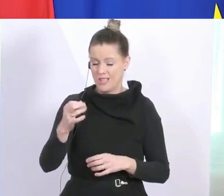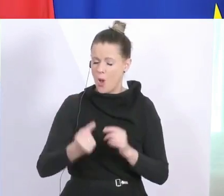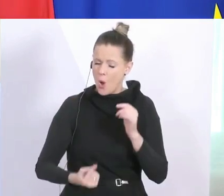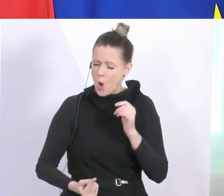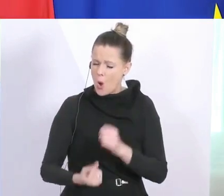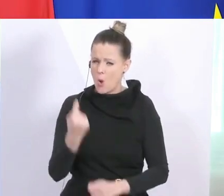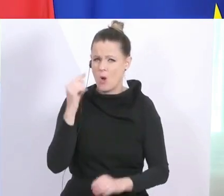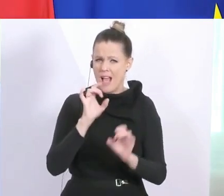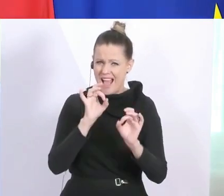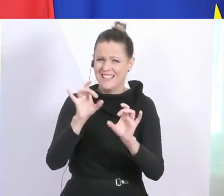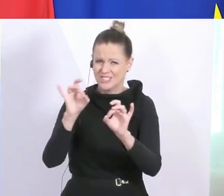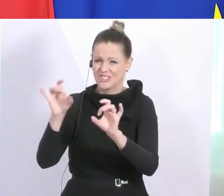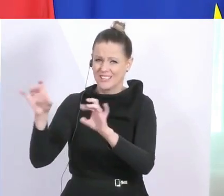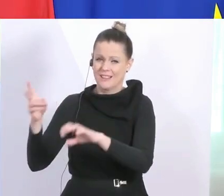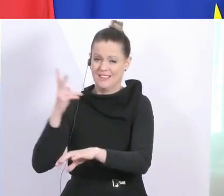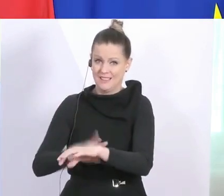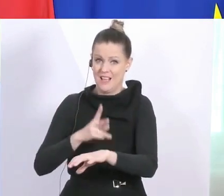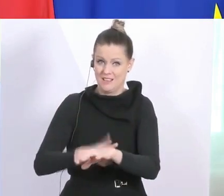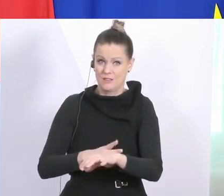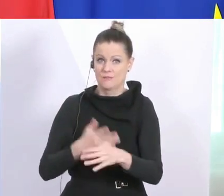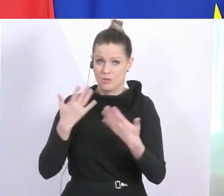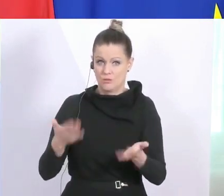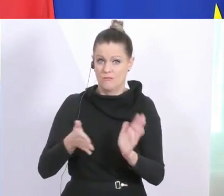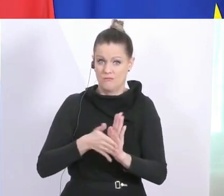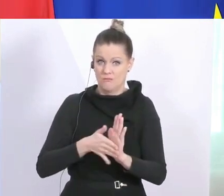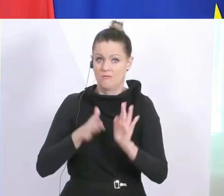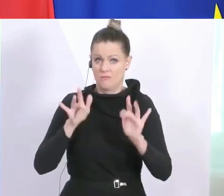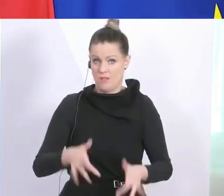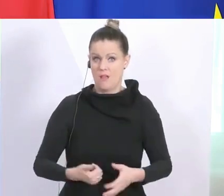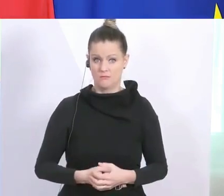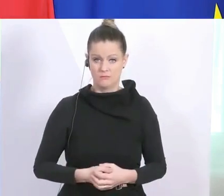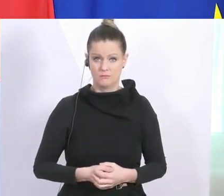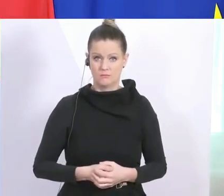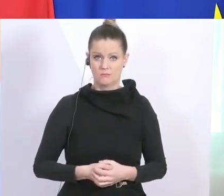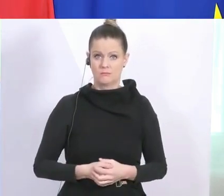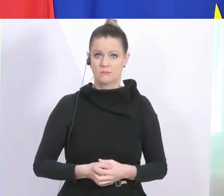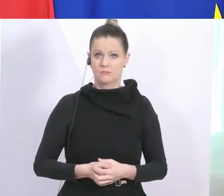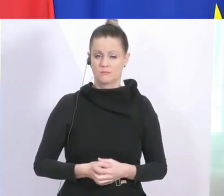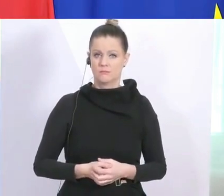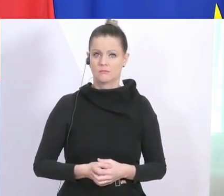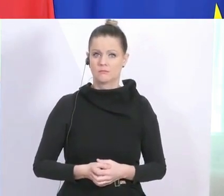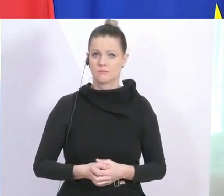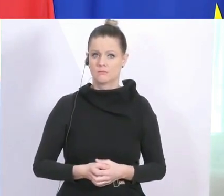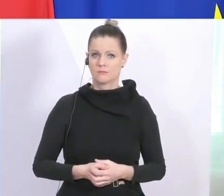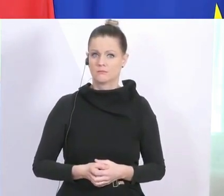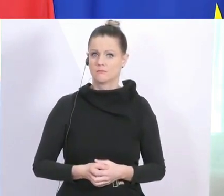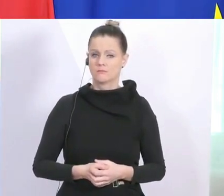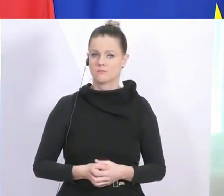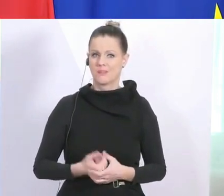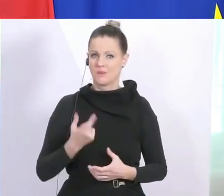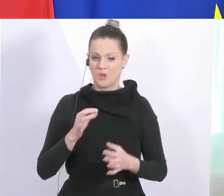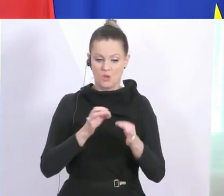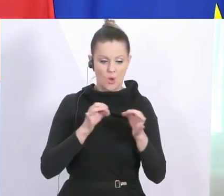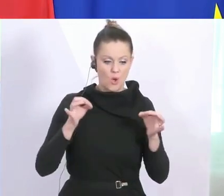ansteckende Krankheit. Und insofern gilt, je weniger in den